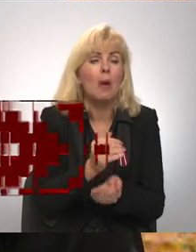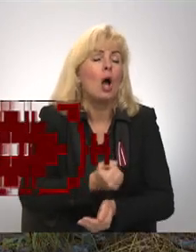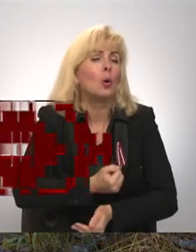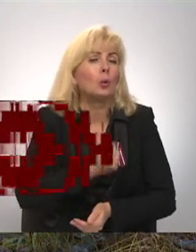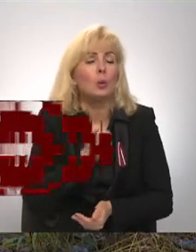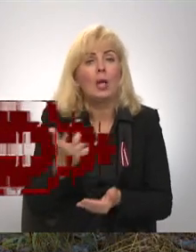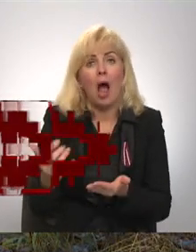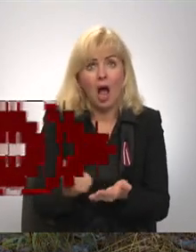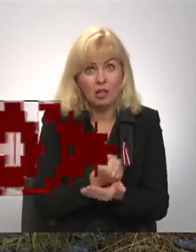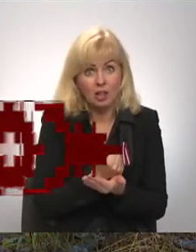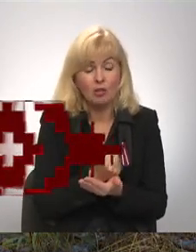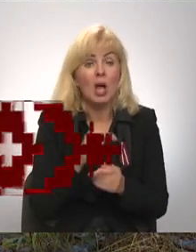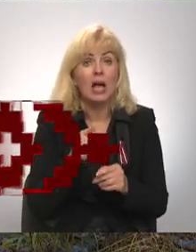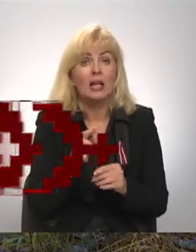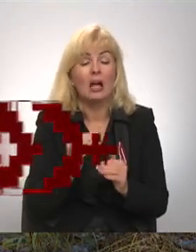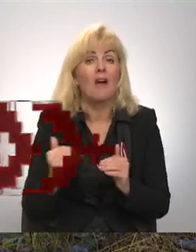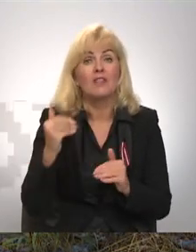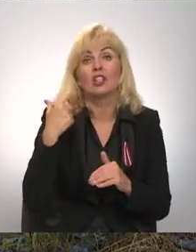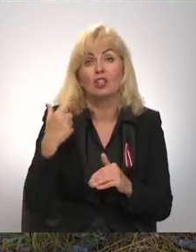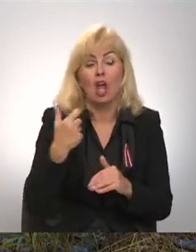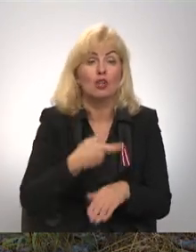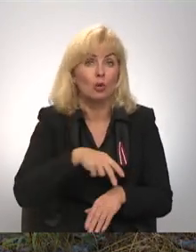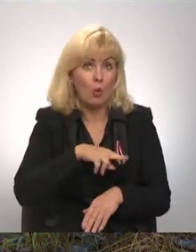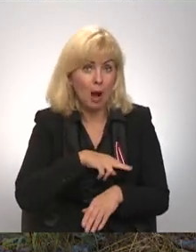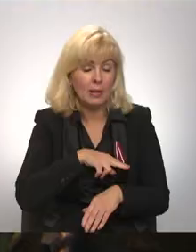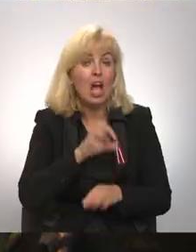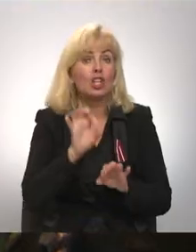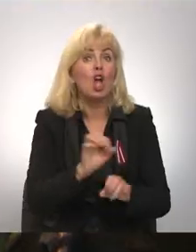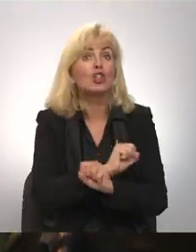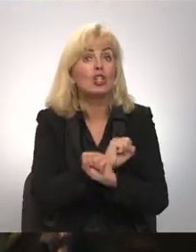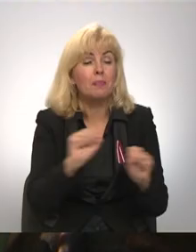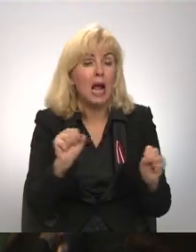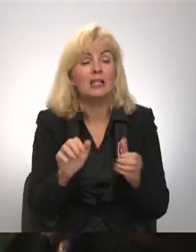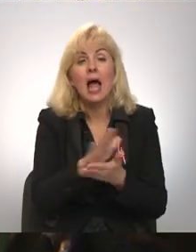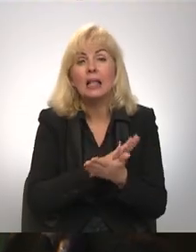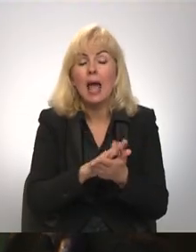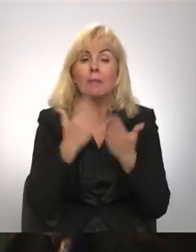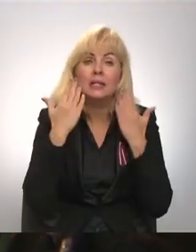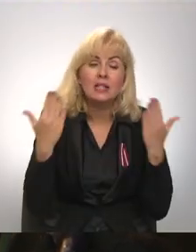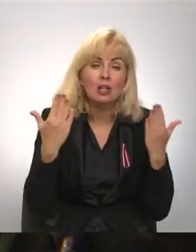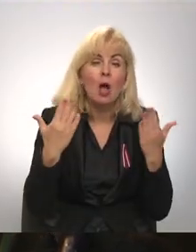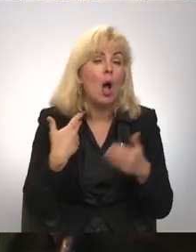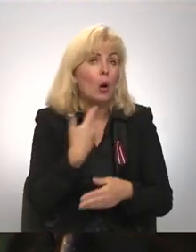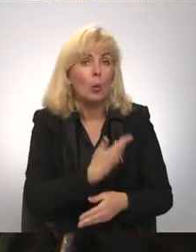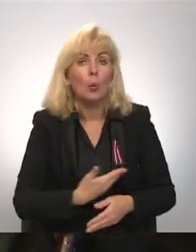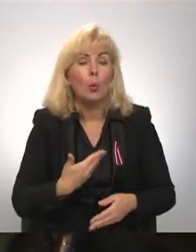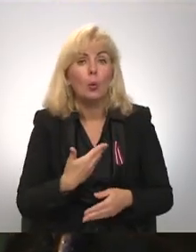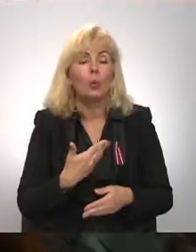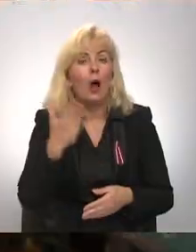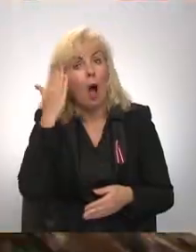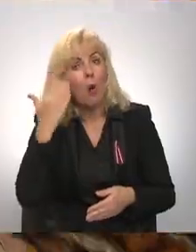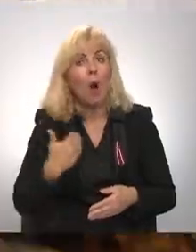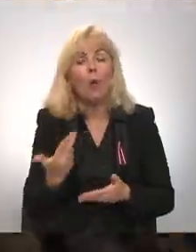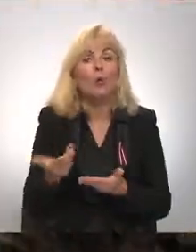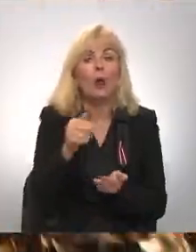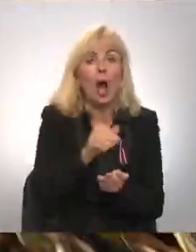grūti atrast. Tā kā virsēržans bija gājis bojās prādienā, tad nebija arī zināms kādas ķermeņa daļas apglabātas, kas